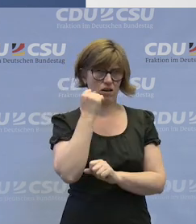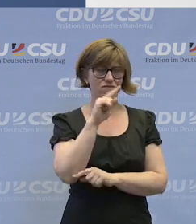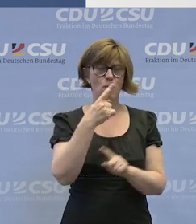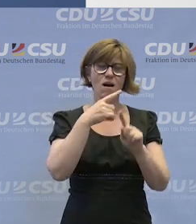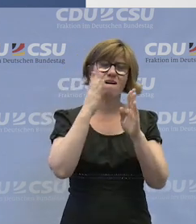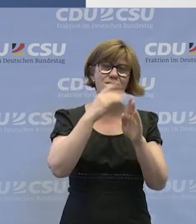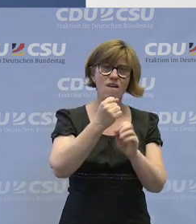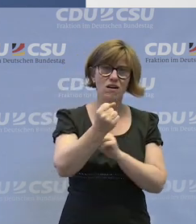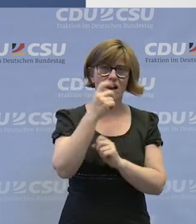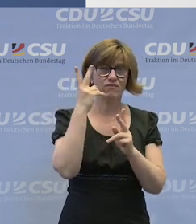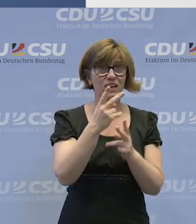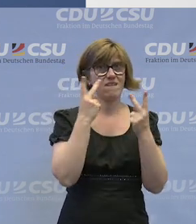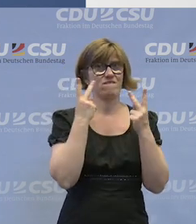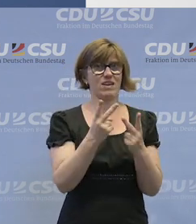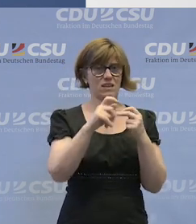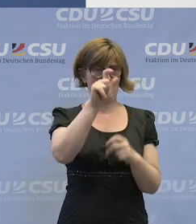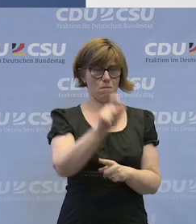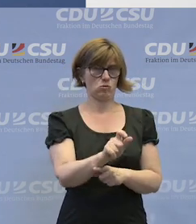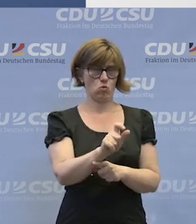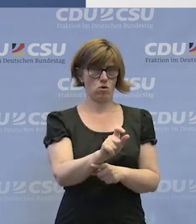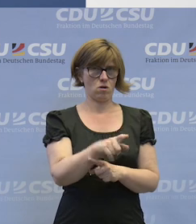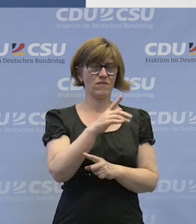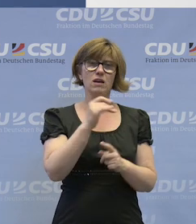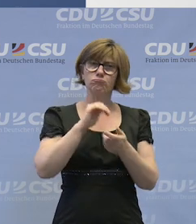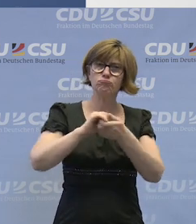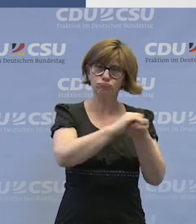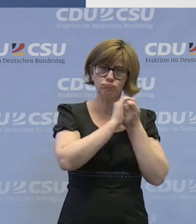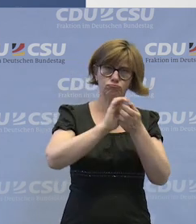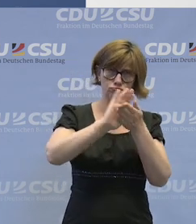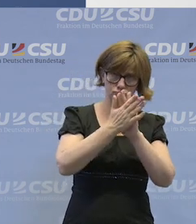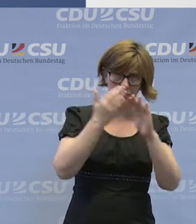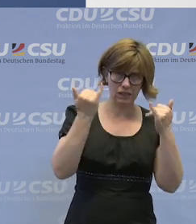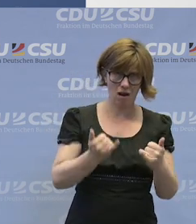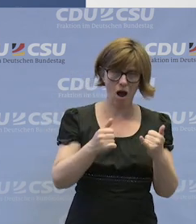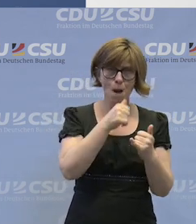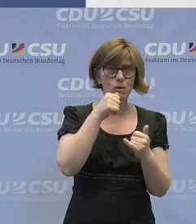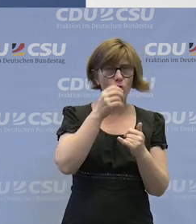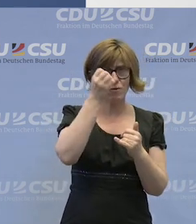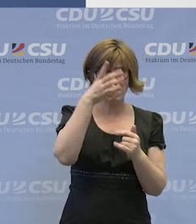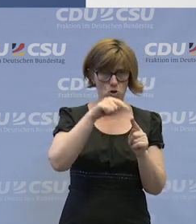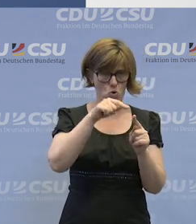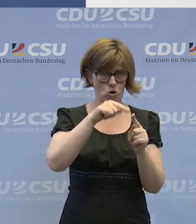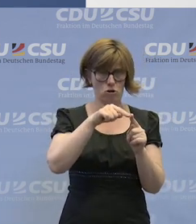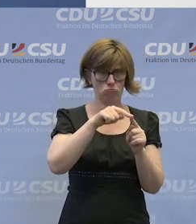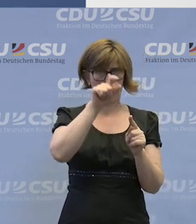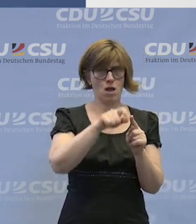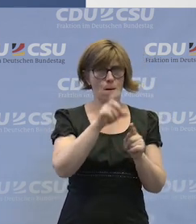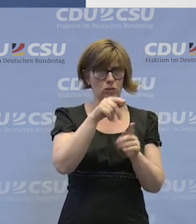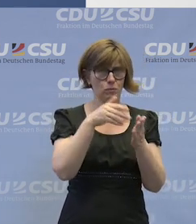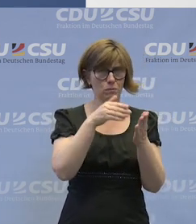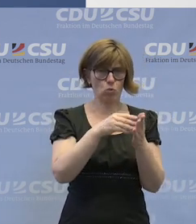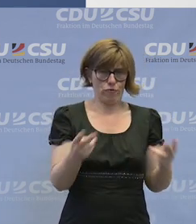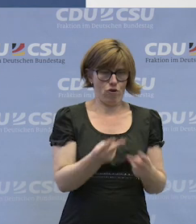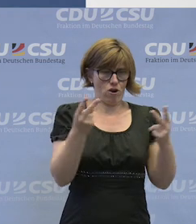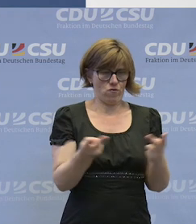wirklich ganz zentral dafür ist, dass das, was ja doch Konsens ist, nämlich hier die berufliche Bildung der behinderten Menschen